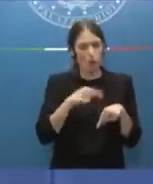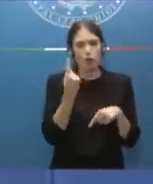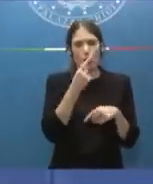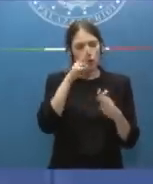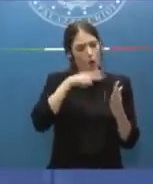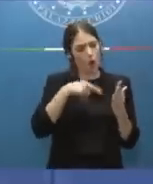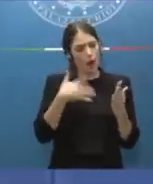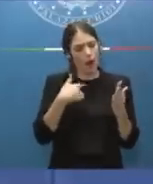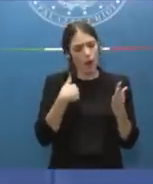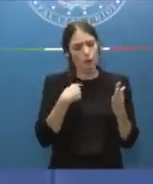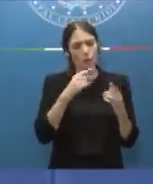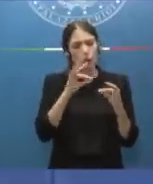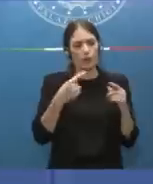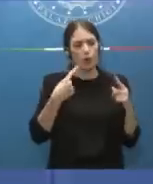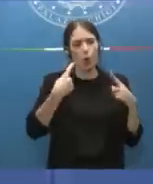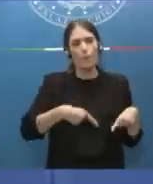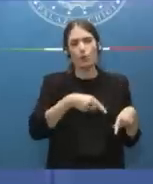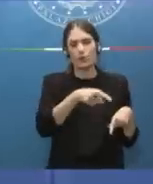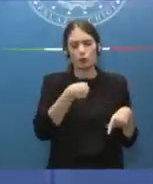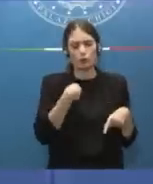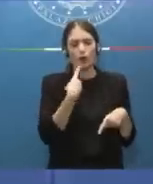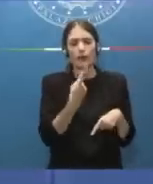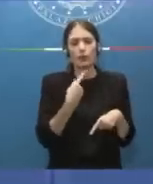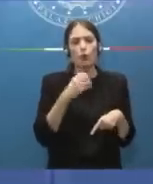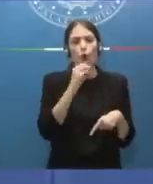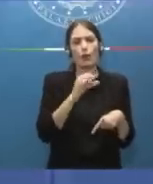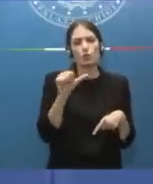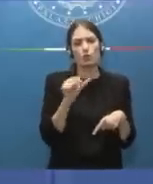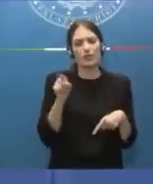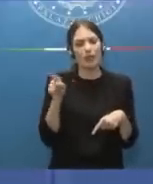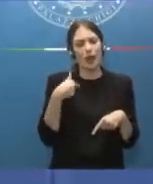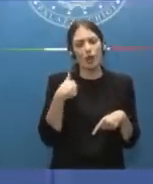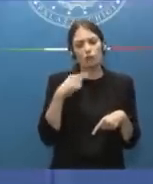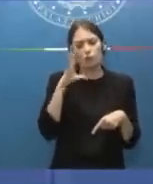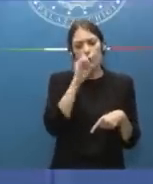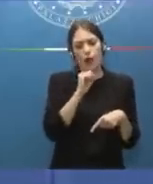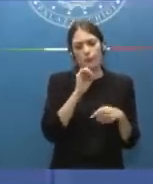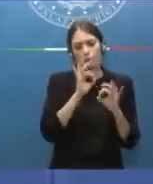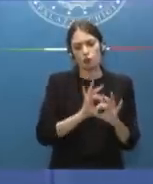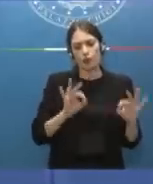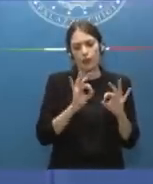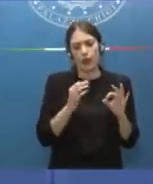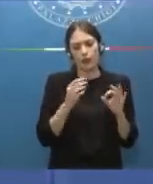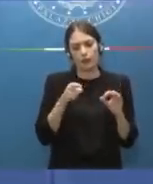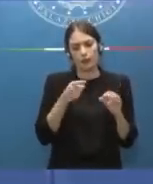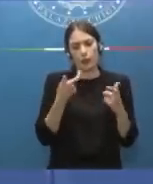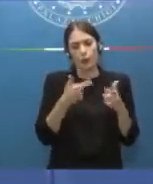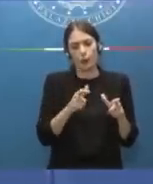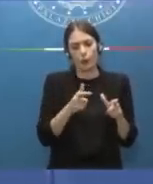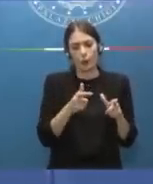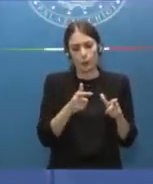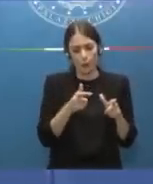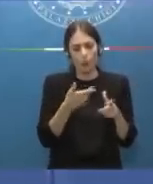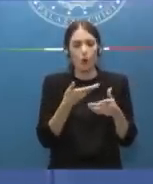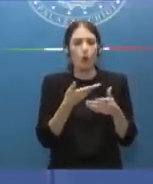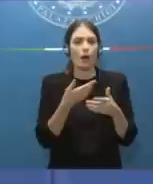'opposizione che dicevano che il Ministro Orazio Schillaci non capirebbe molto di sanità pubblica. Ora vedi